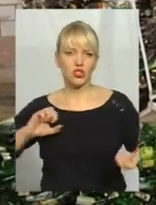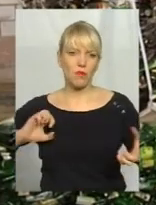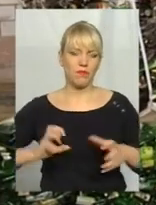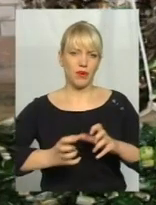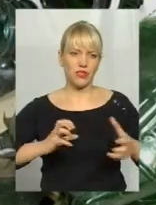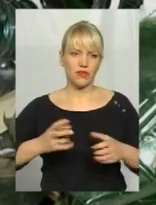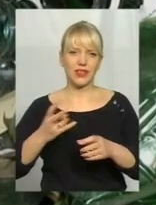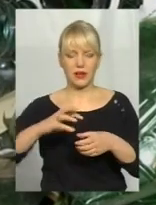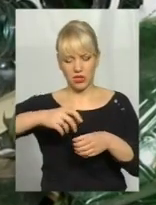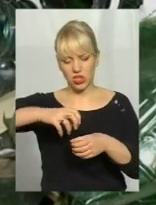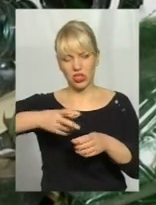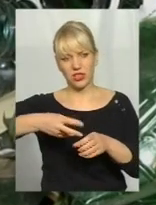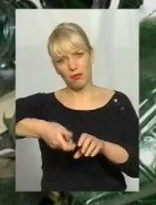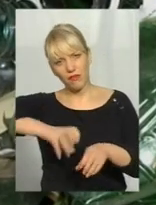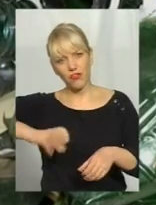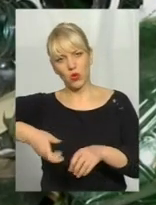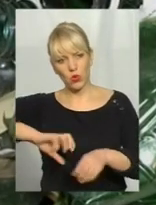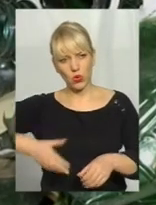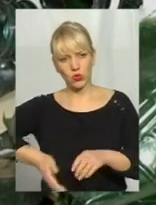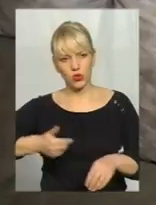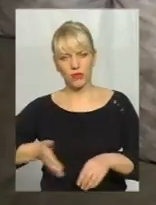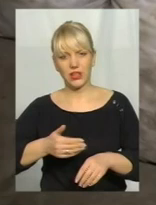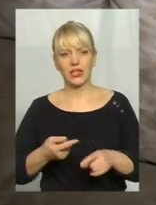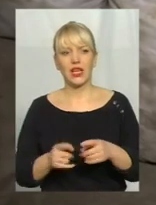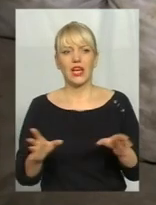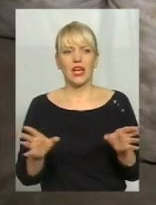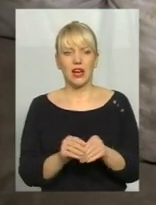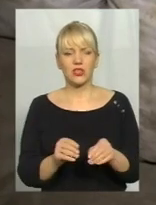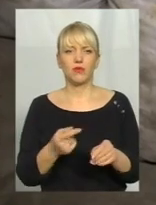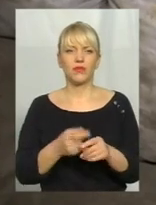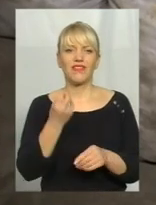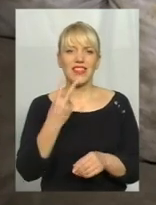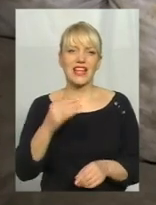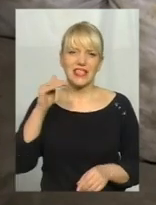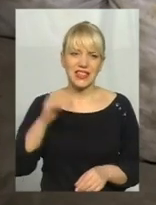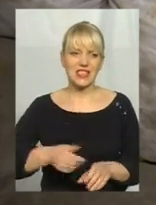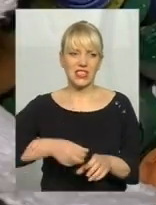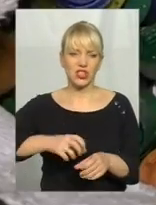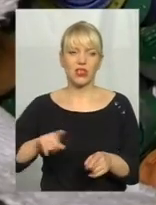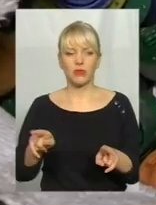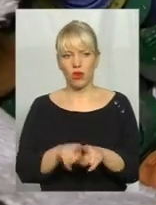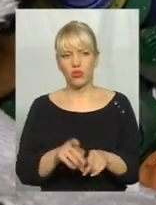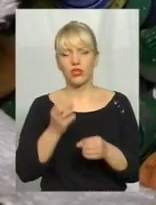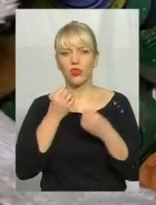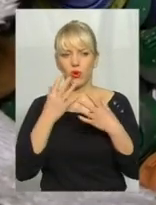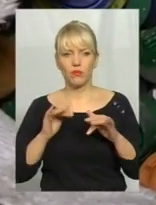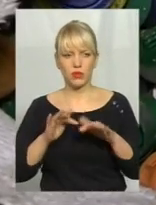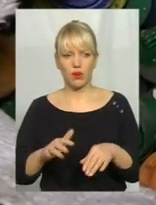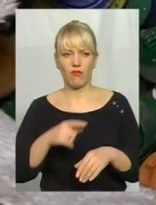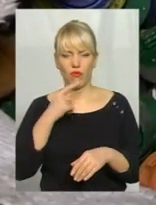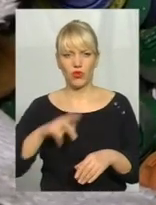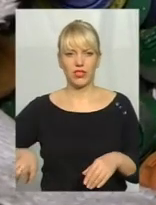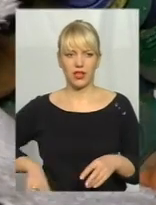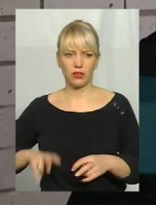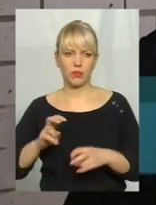викрутити кришки. Пан Михайло з напарником порахували. Викрутили разом 12 тисяч кришок, які також пішли на добру справу, стверджує директор підприємства